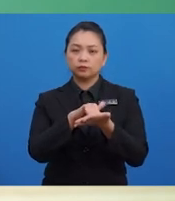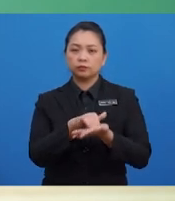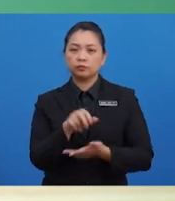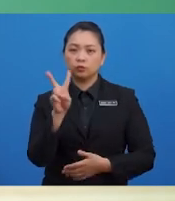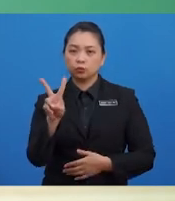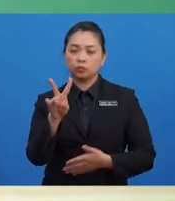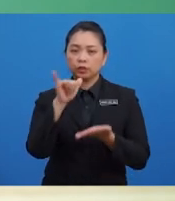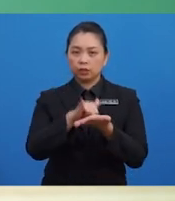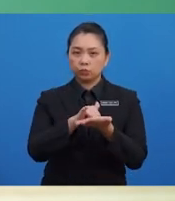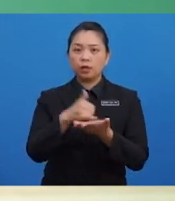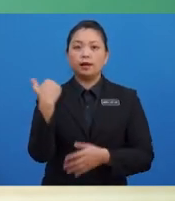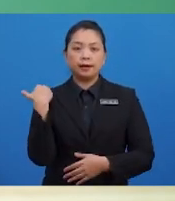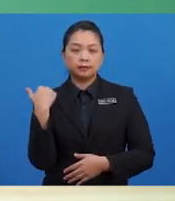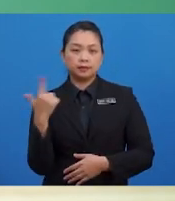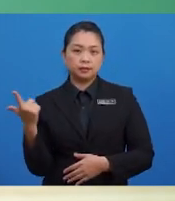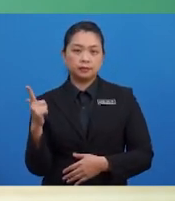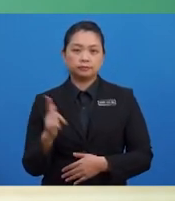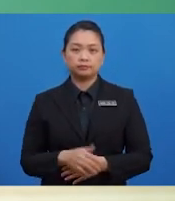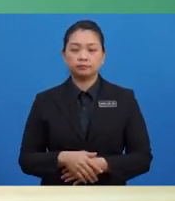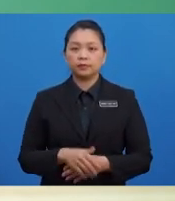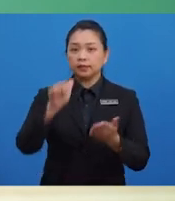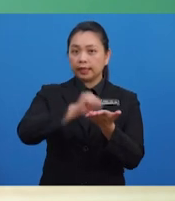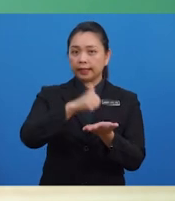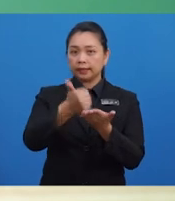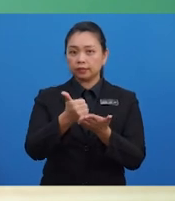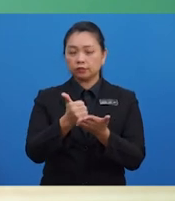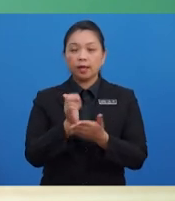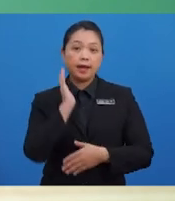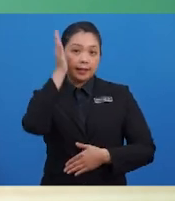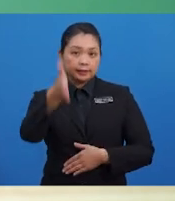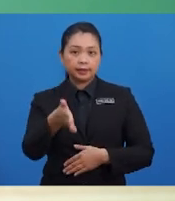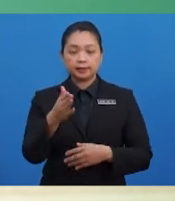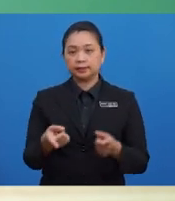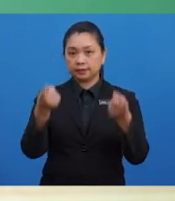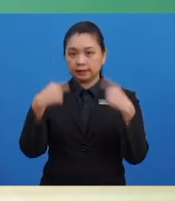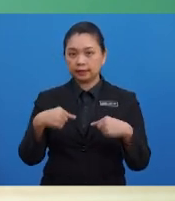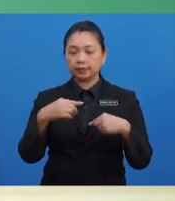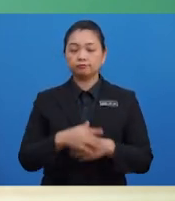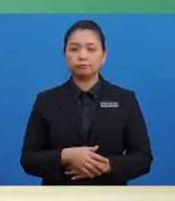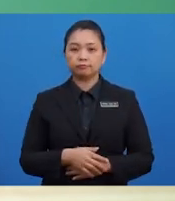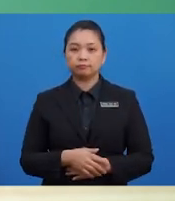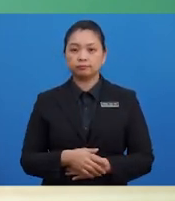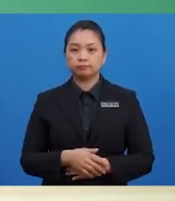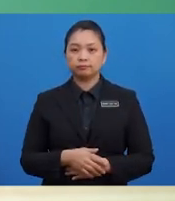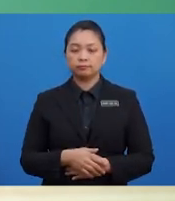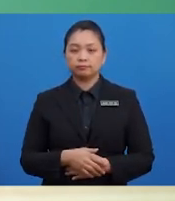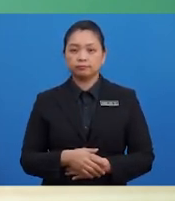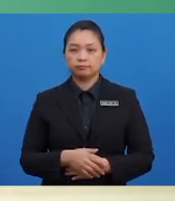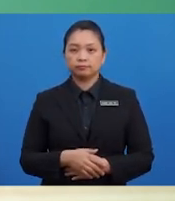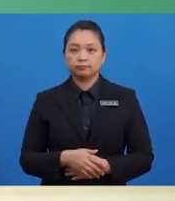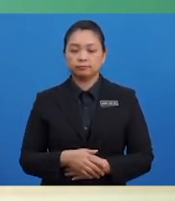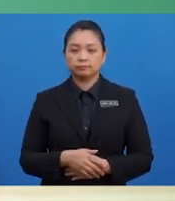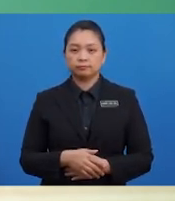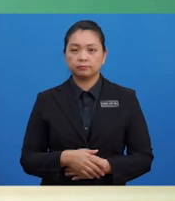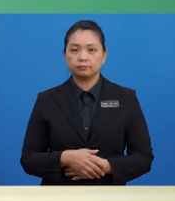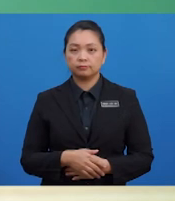biru itu mewakili tempoh perekanan yang akan datang iaitu bulan Januari dan